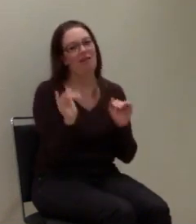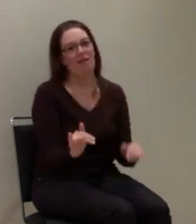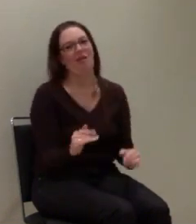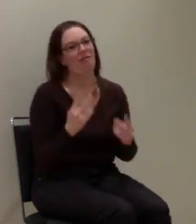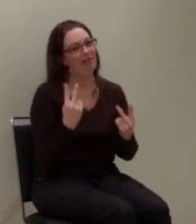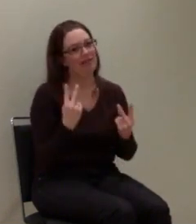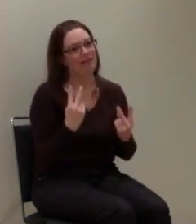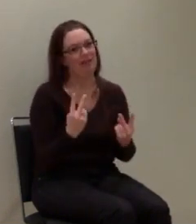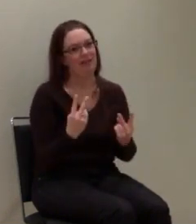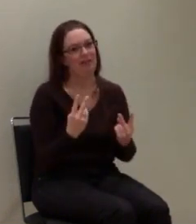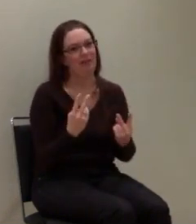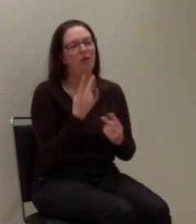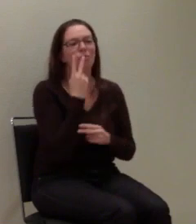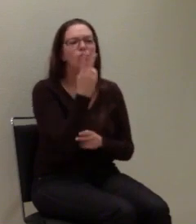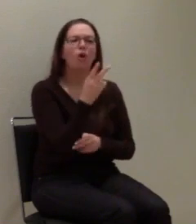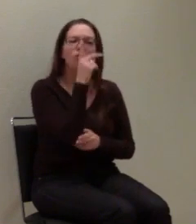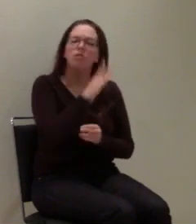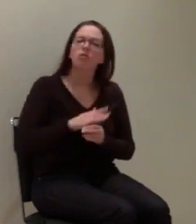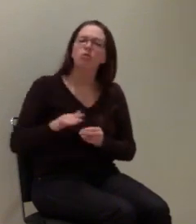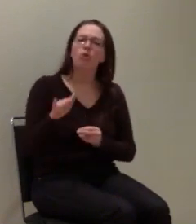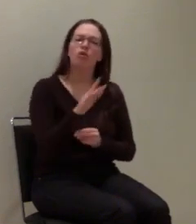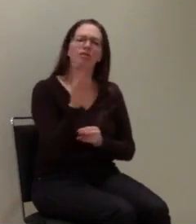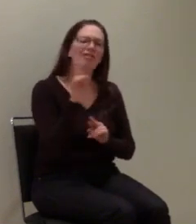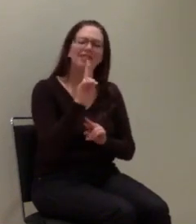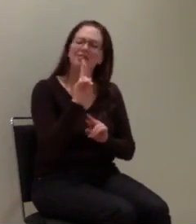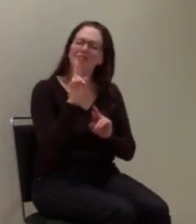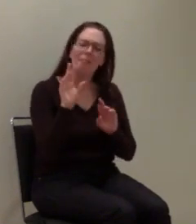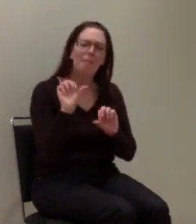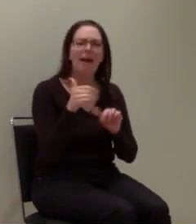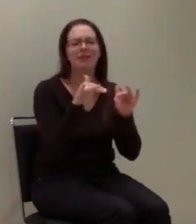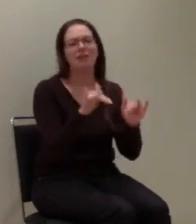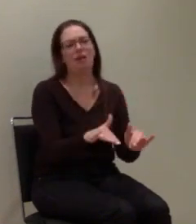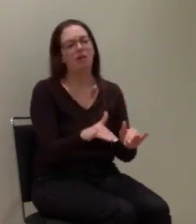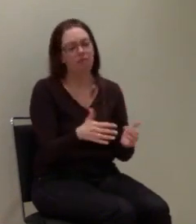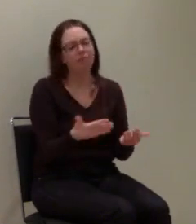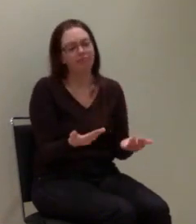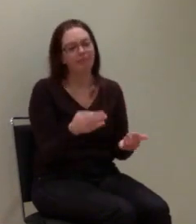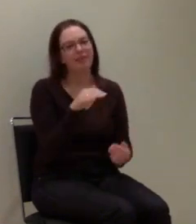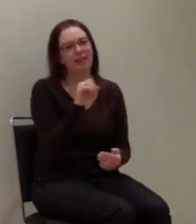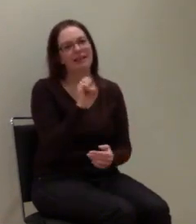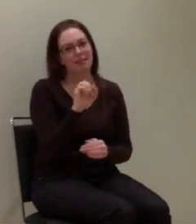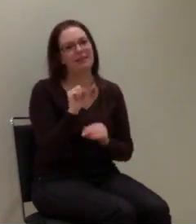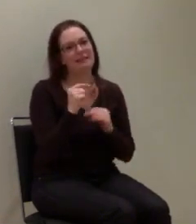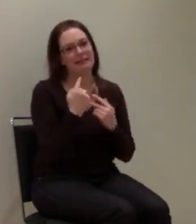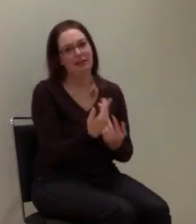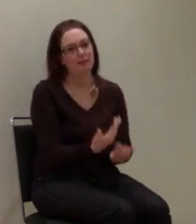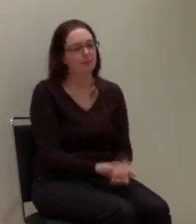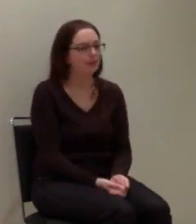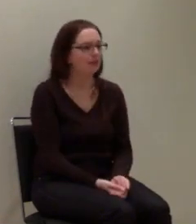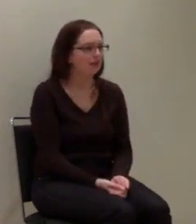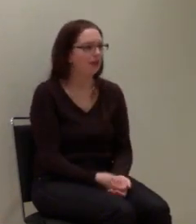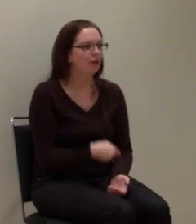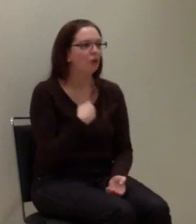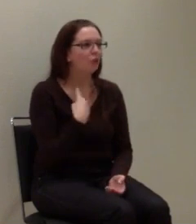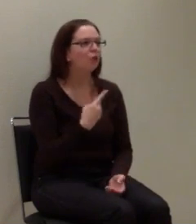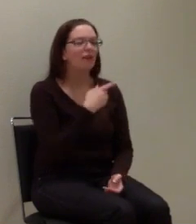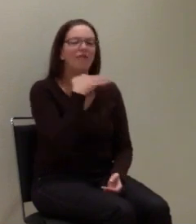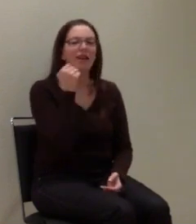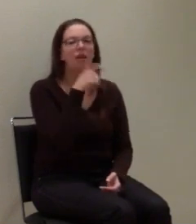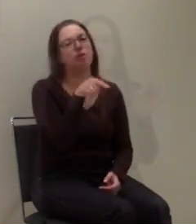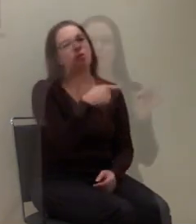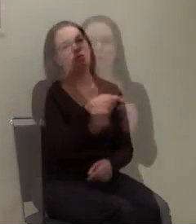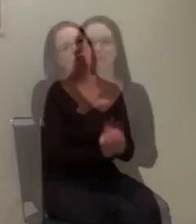wirklich auf den kleinsten gemeinsamen Nenner runterbrechen, um möglichst breite Bevölkerungsschichten dann auch erreichen zu können.